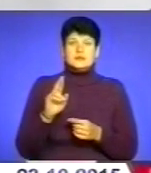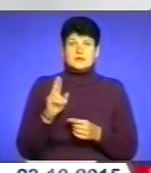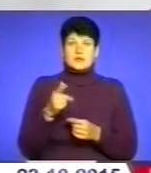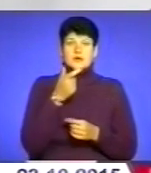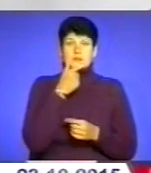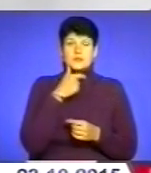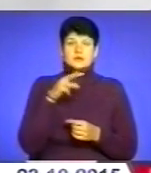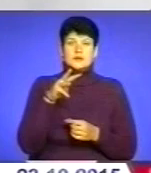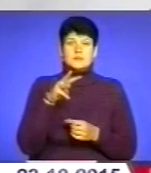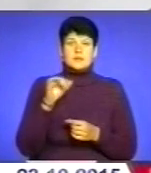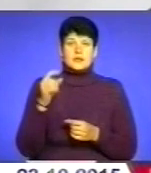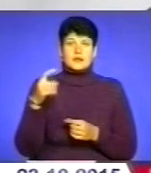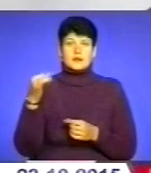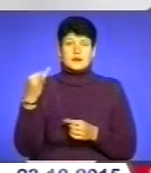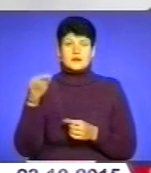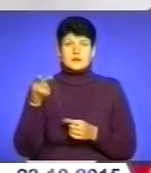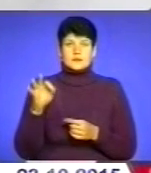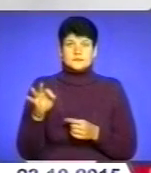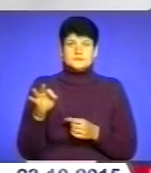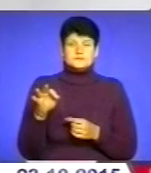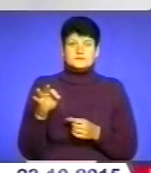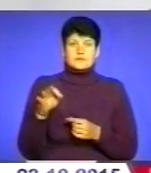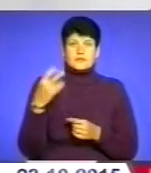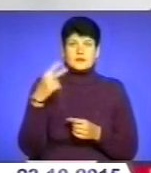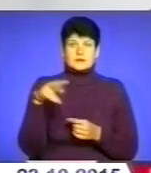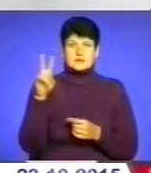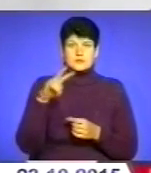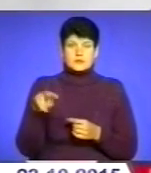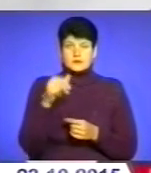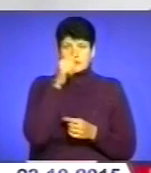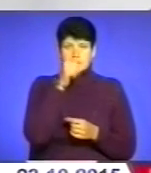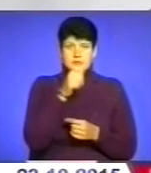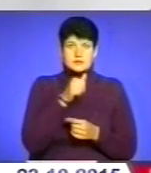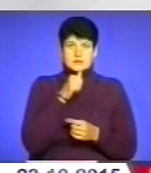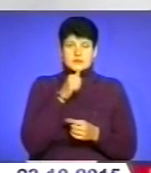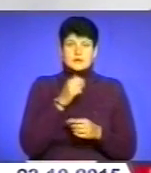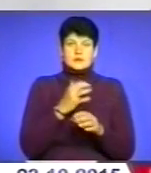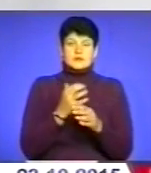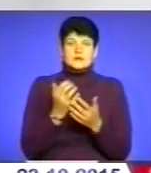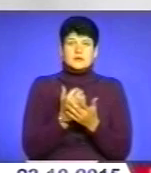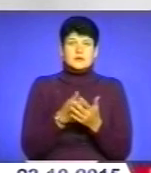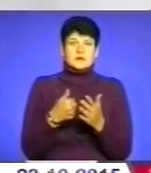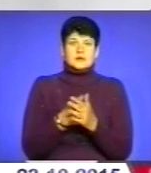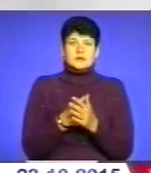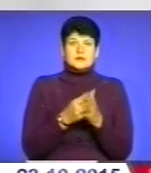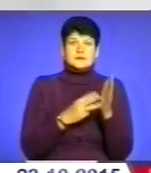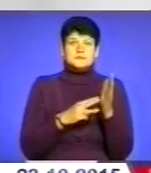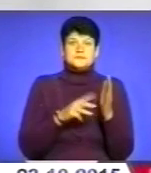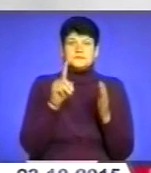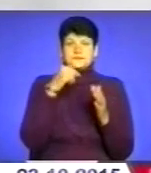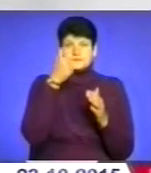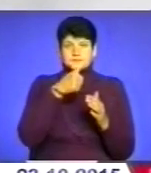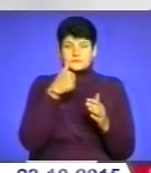Михайло від нуль, від 20 доларів на місяць, який він заробляв 1991 року, як він